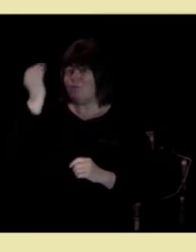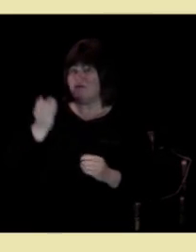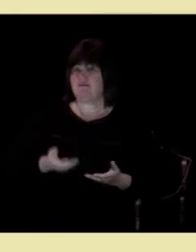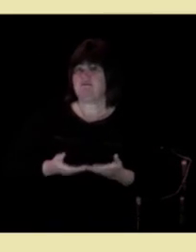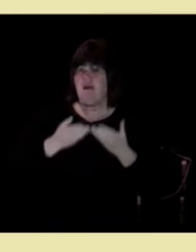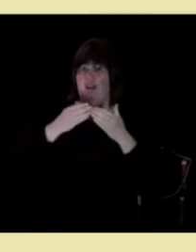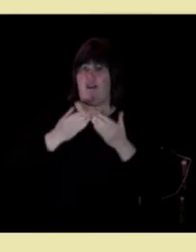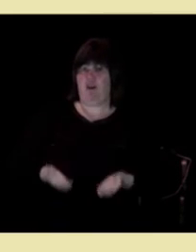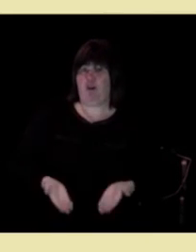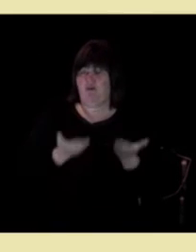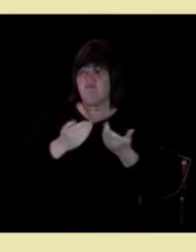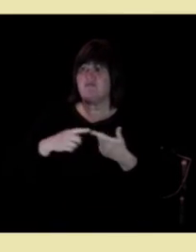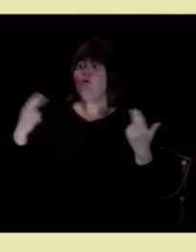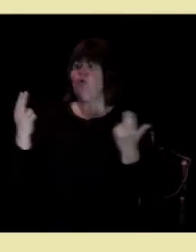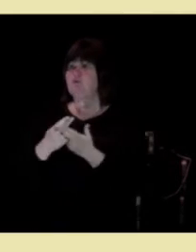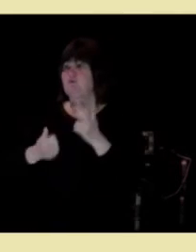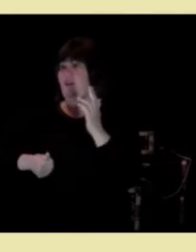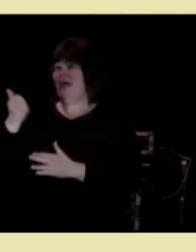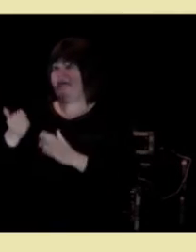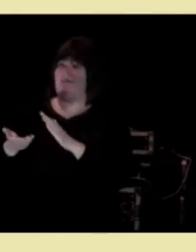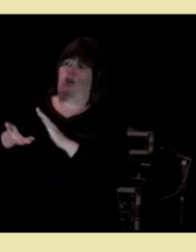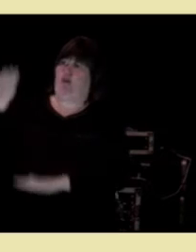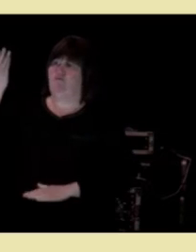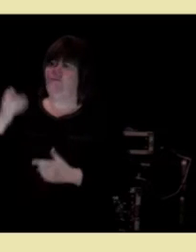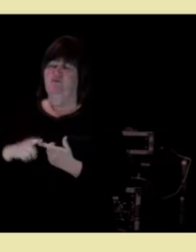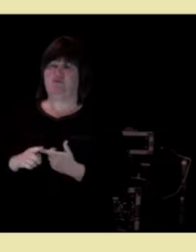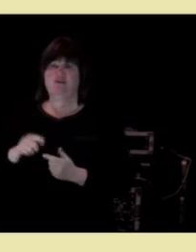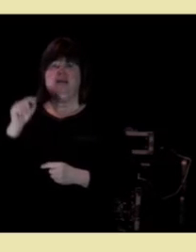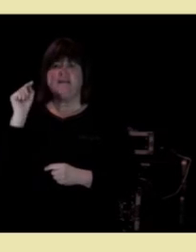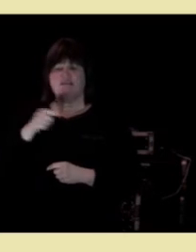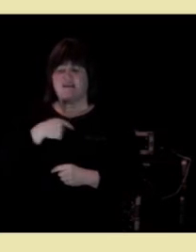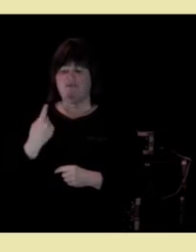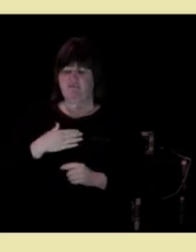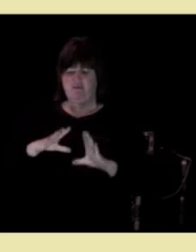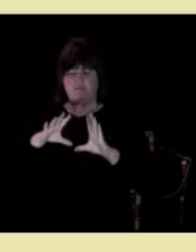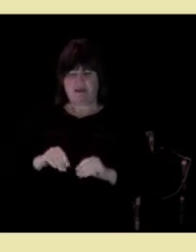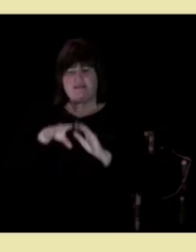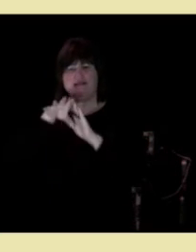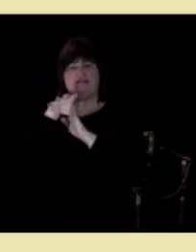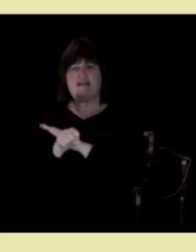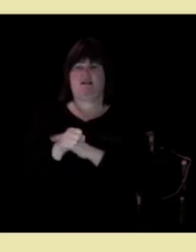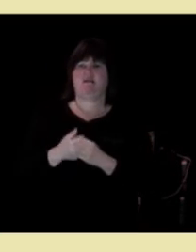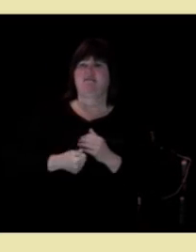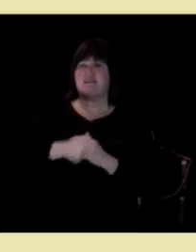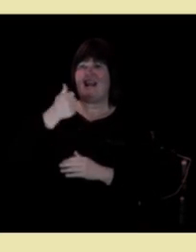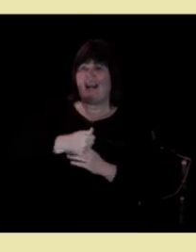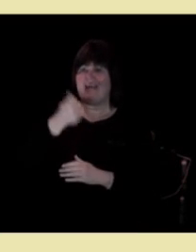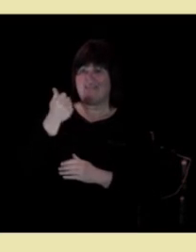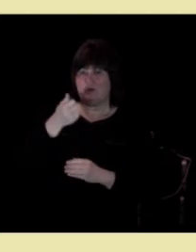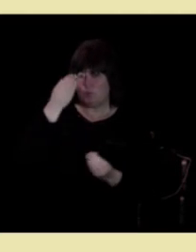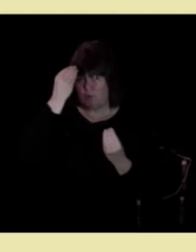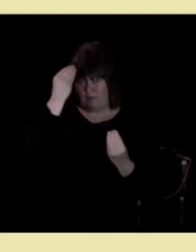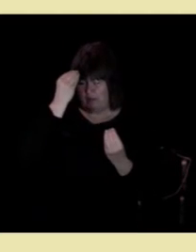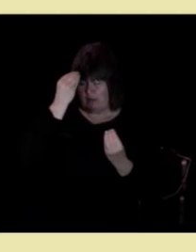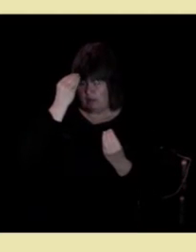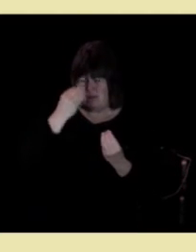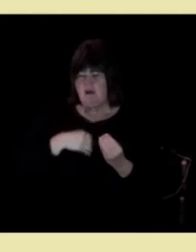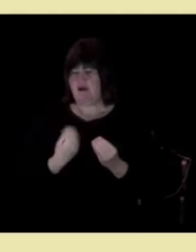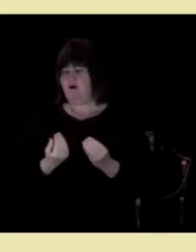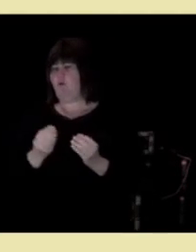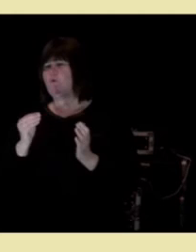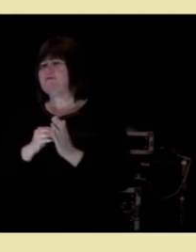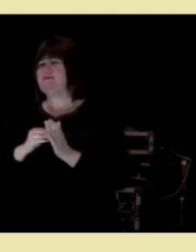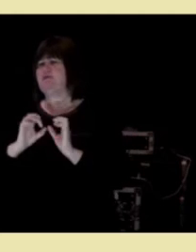trenger også et lederløft. Derfor vil vi bedre tilgangen til lederuddanning og stille tydelige krav til ledelse.